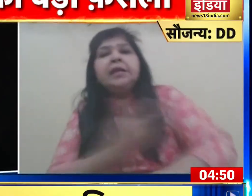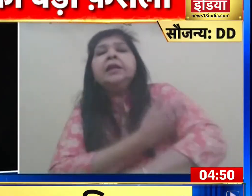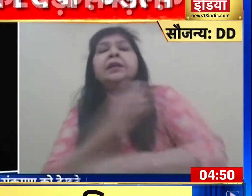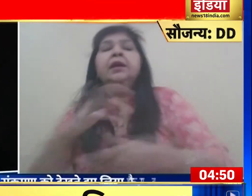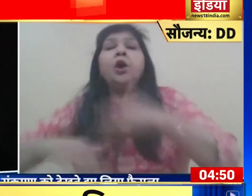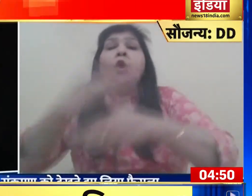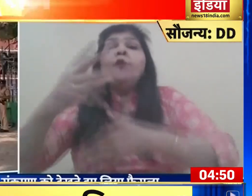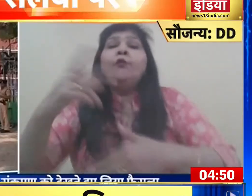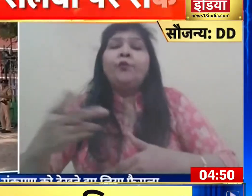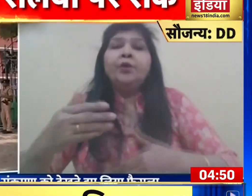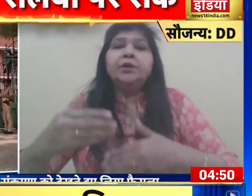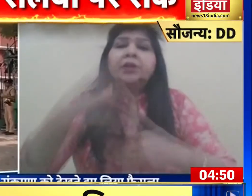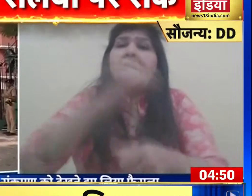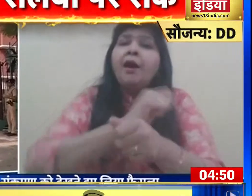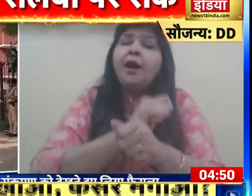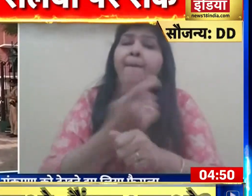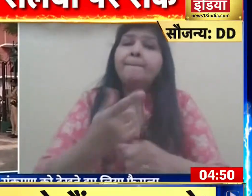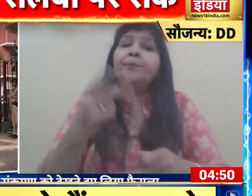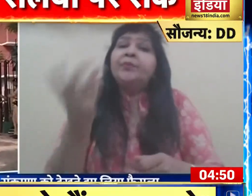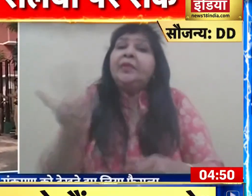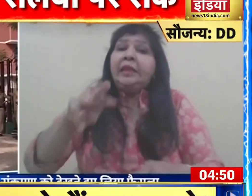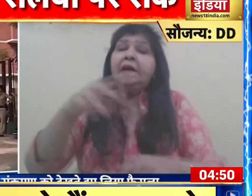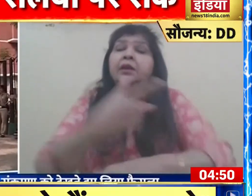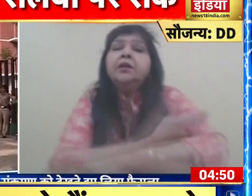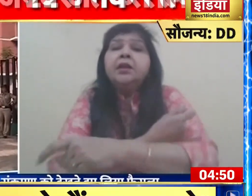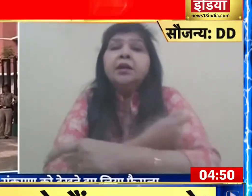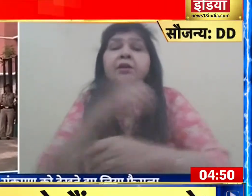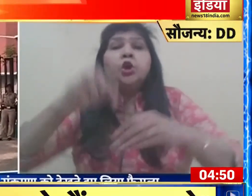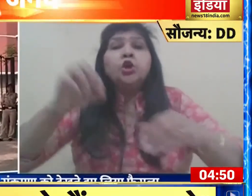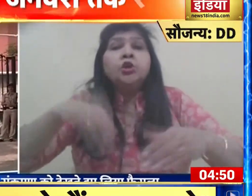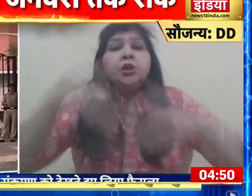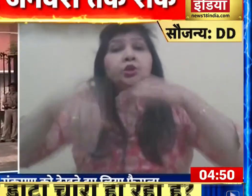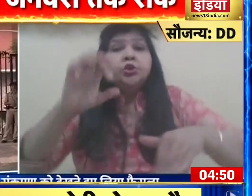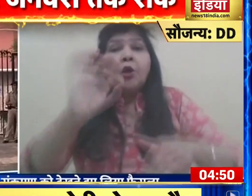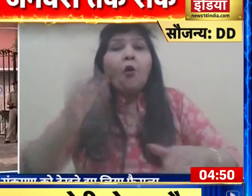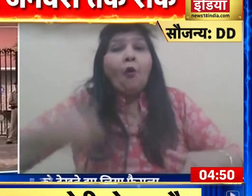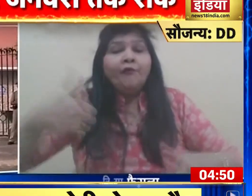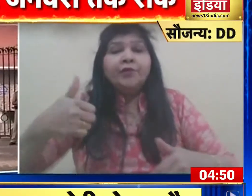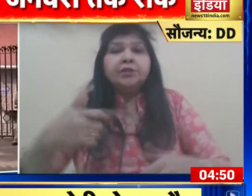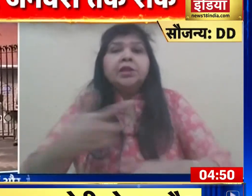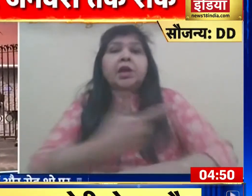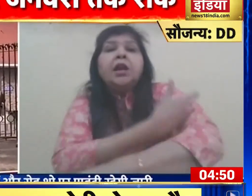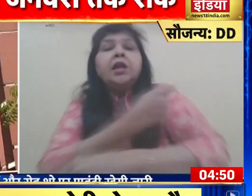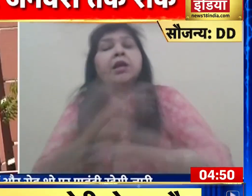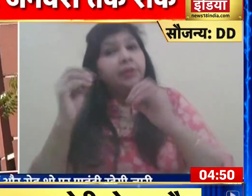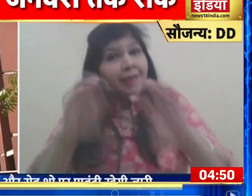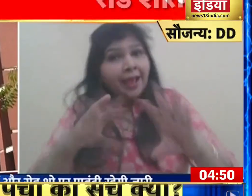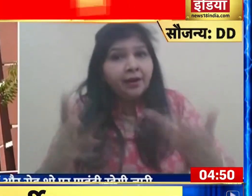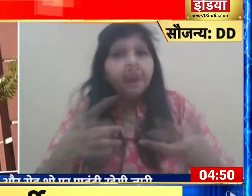अग्रिन पंक्ती के कारकरताओं और चुनाव अधिकारियों को बूस्टर डोस के बारे में कारियोजना की भी